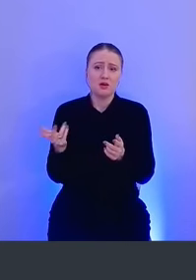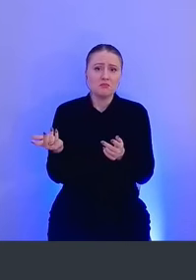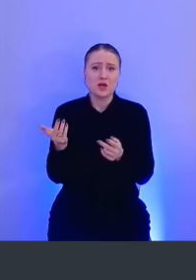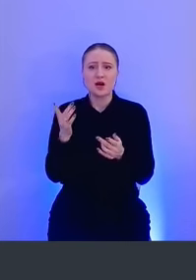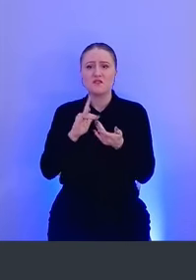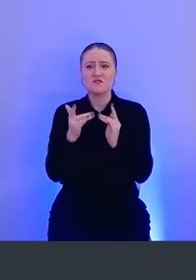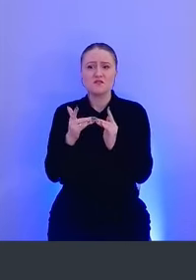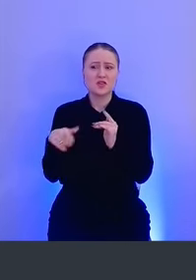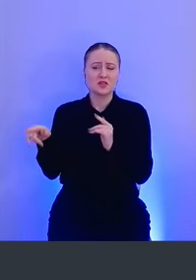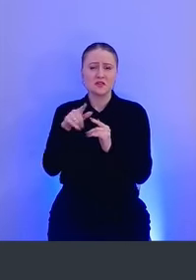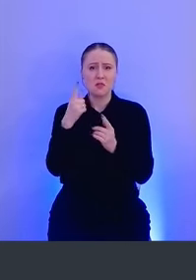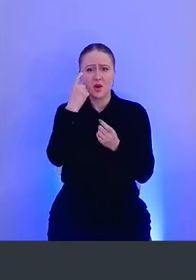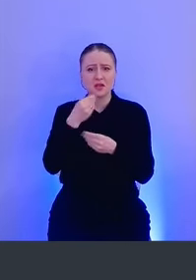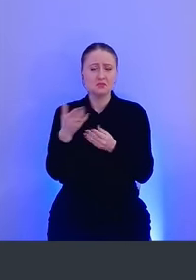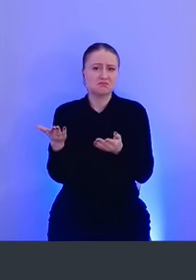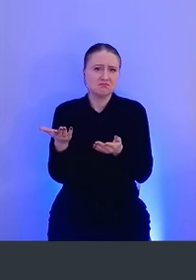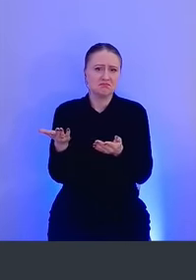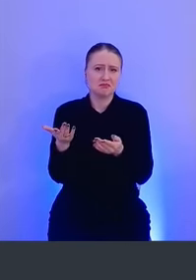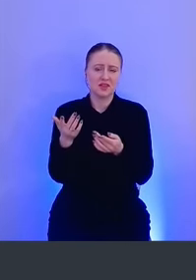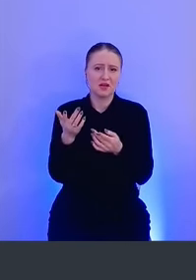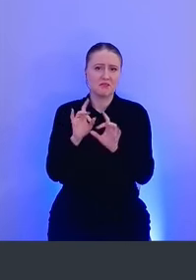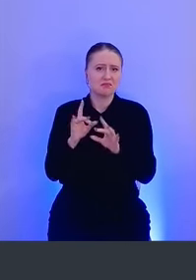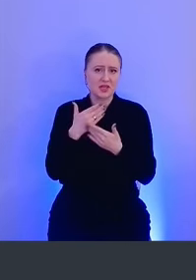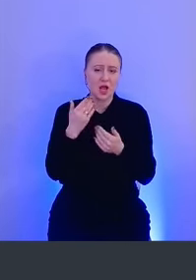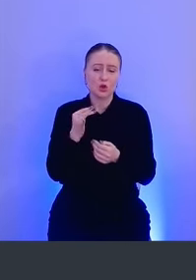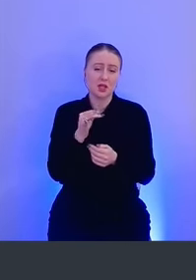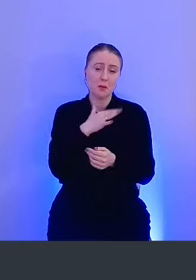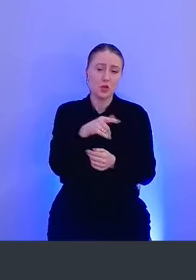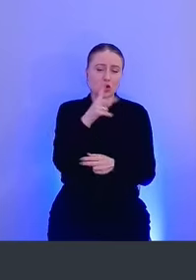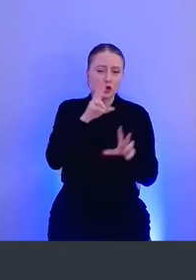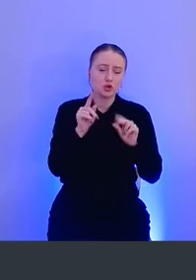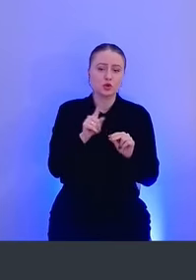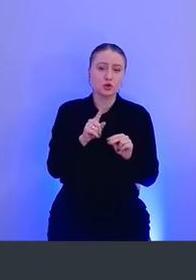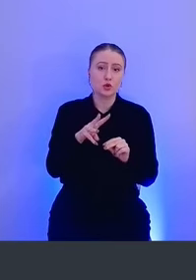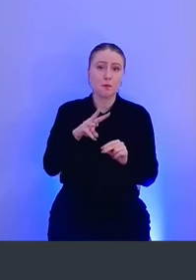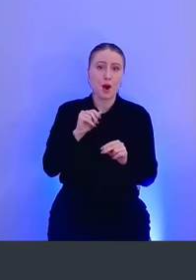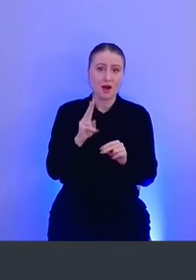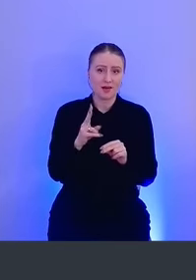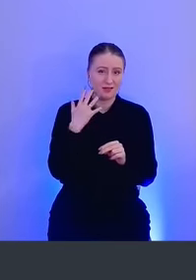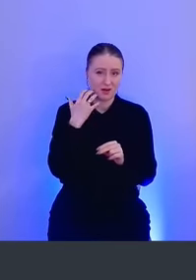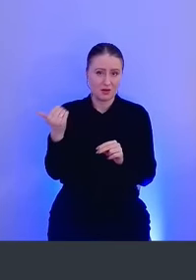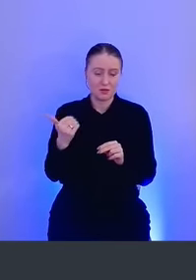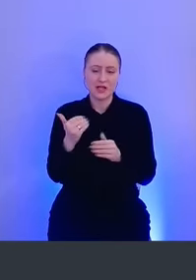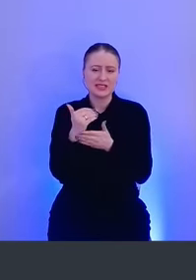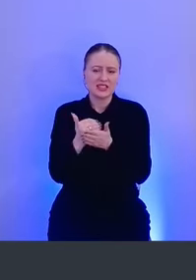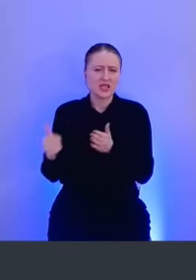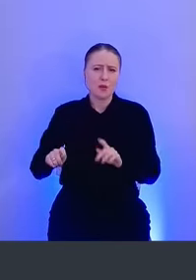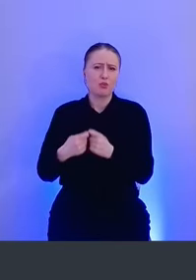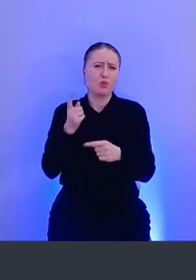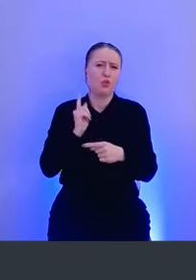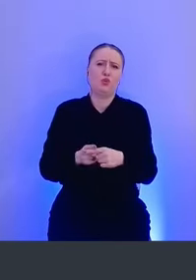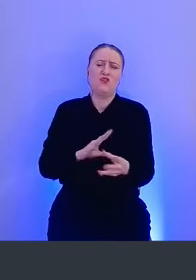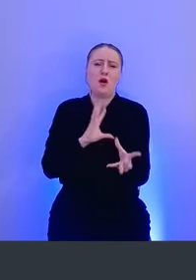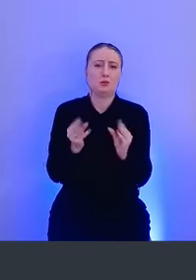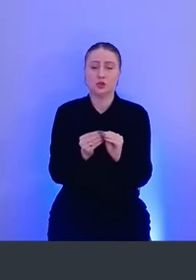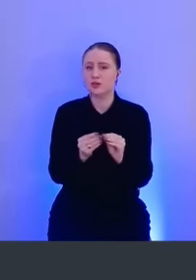в инфополе, и считается, что маки такие вот прямо пуленепробиваемая операционная система. На самом деле это вовсе не так,